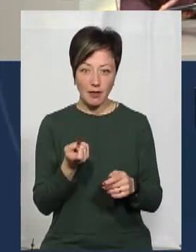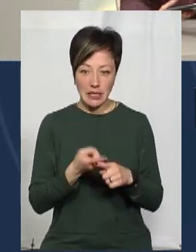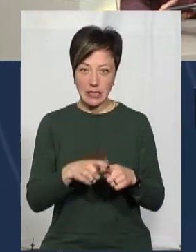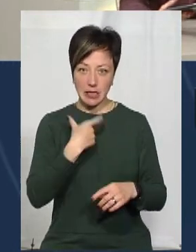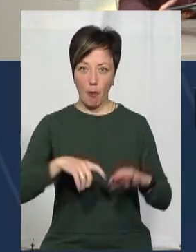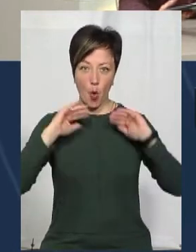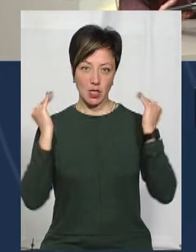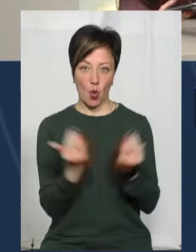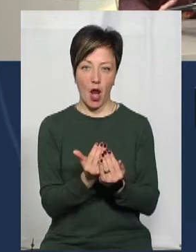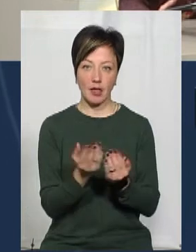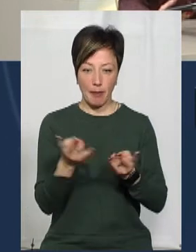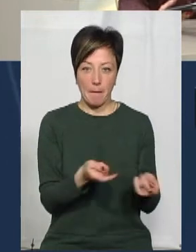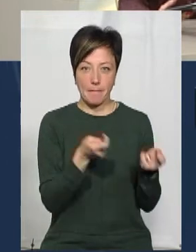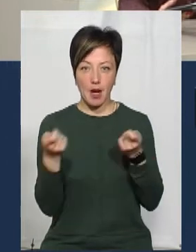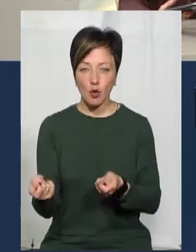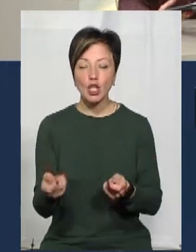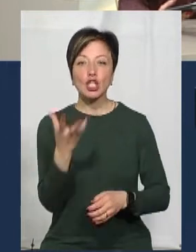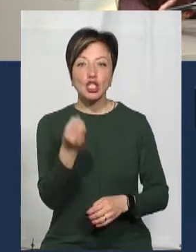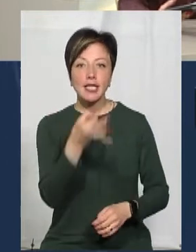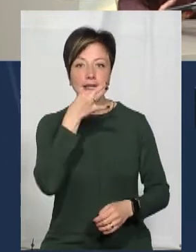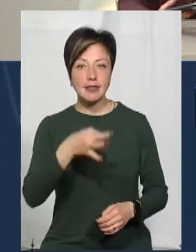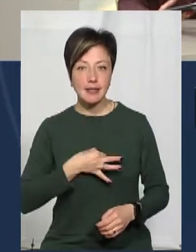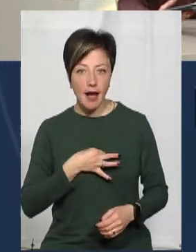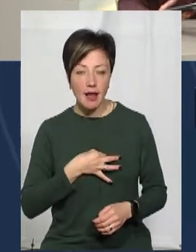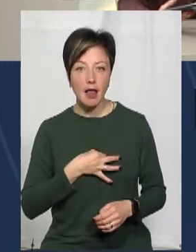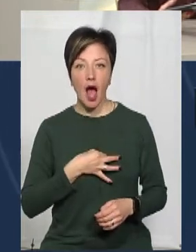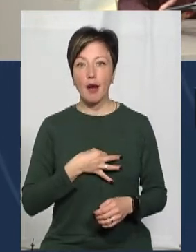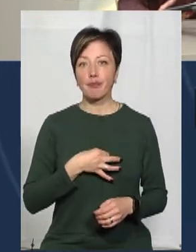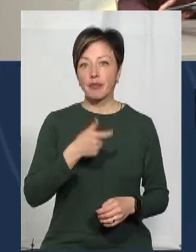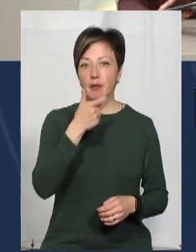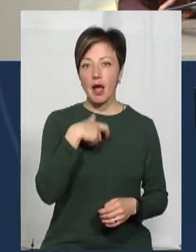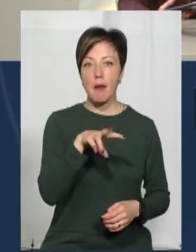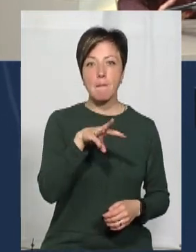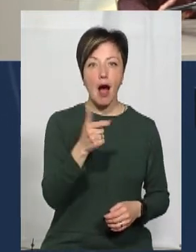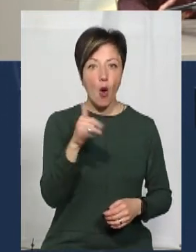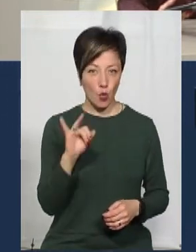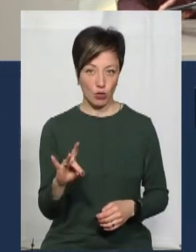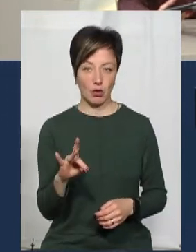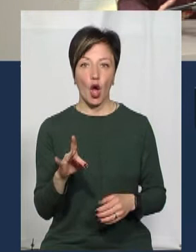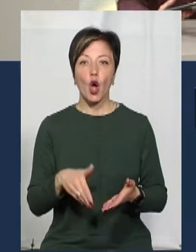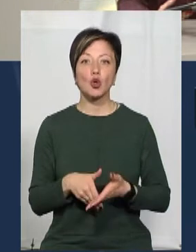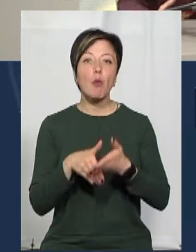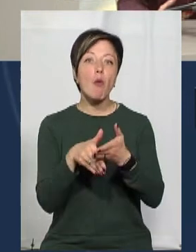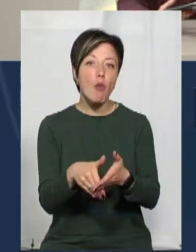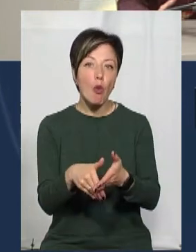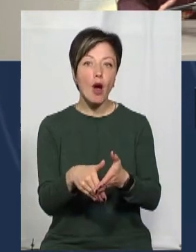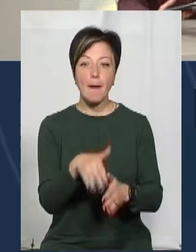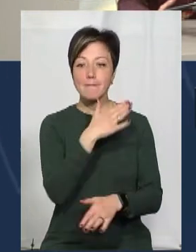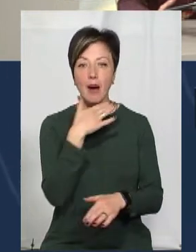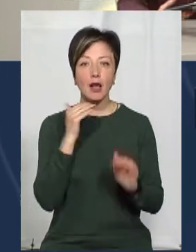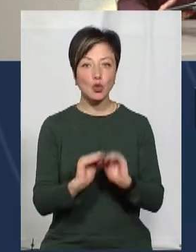самоізоляції. І ще нам сказала пані Ніна Магор, що допомоги, як